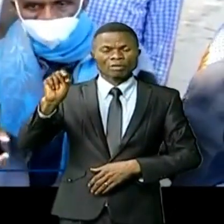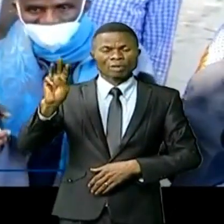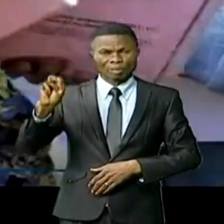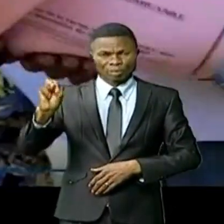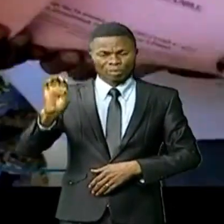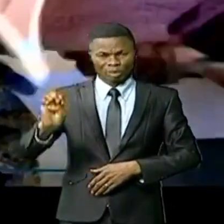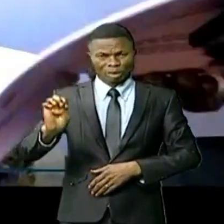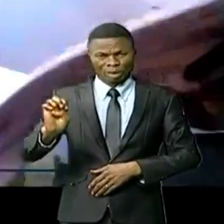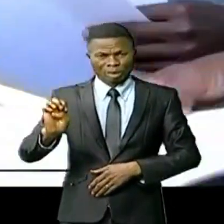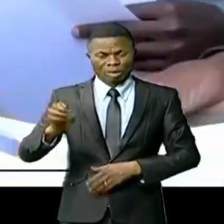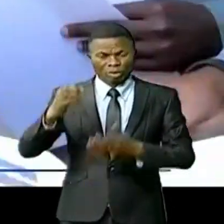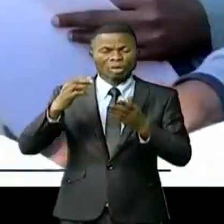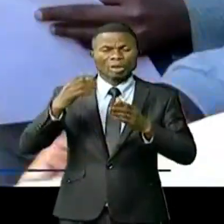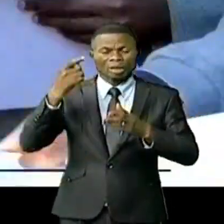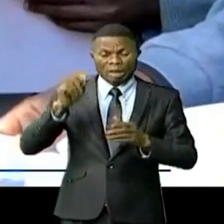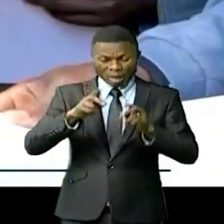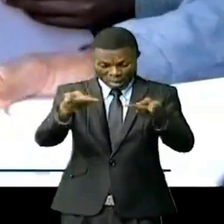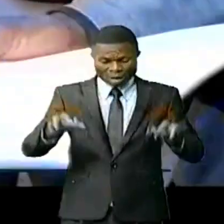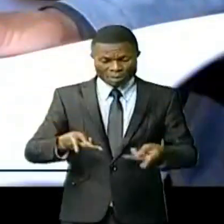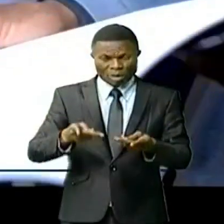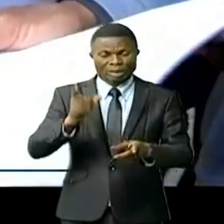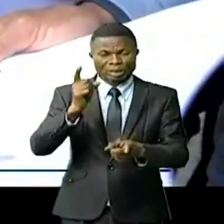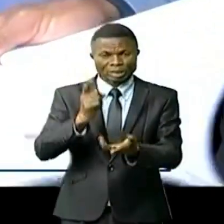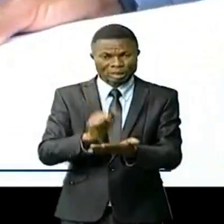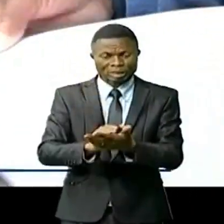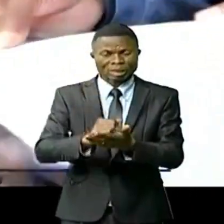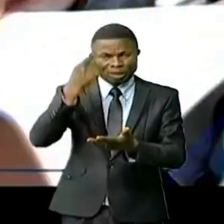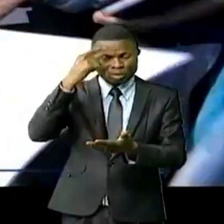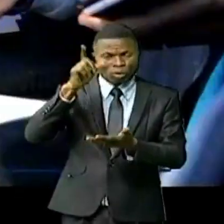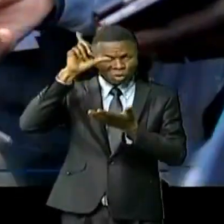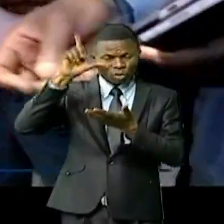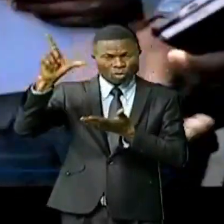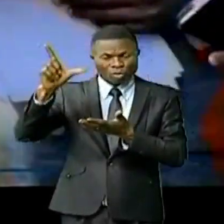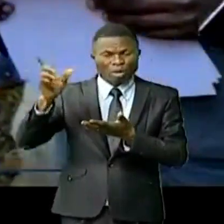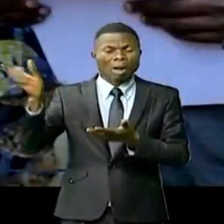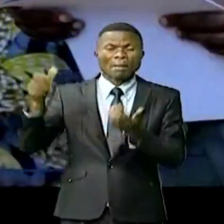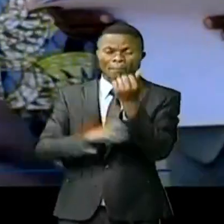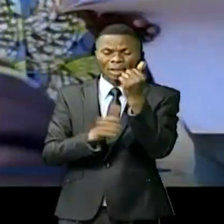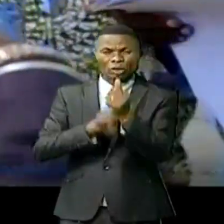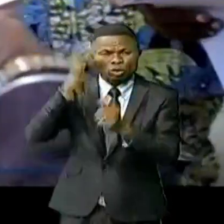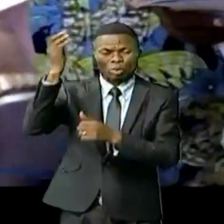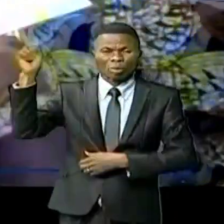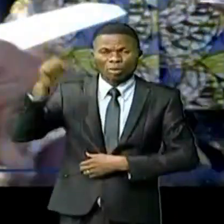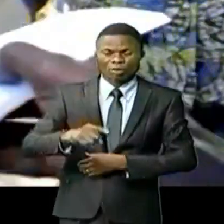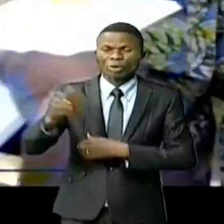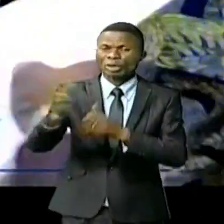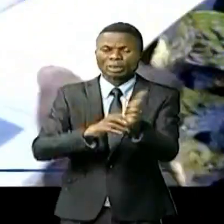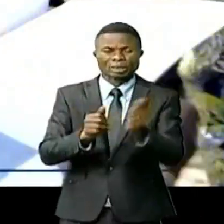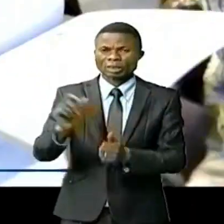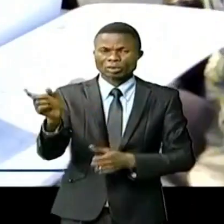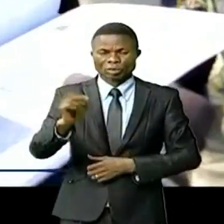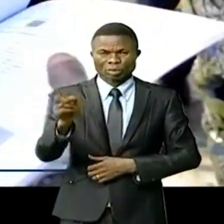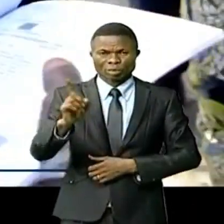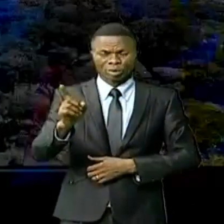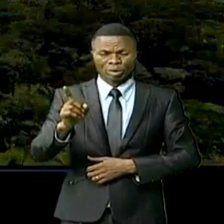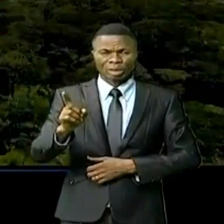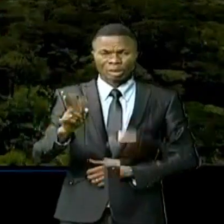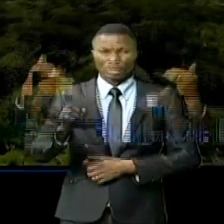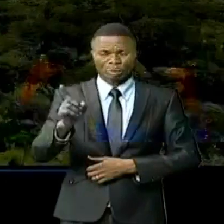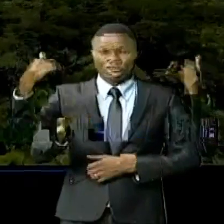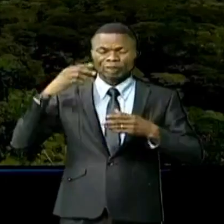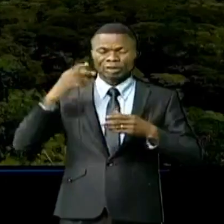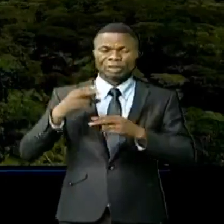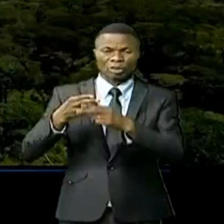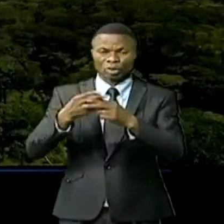à l'université, et qu'on n'ait plus d'envahissement sous le regard du cadastre. Les